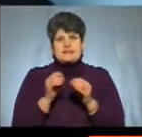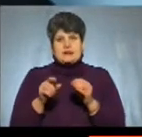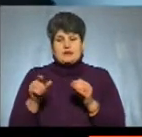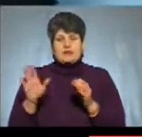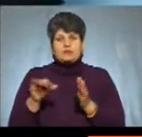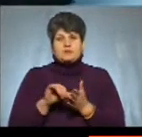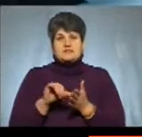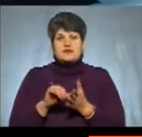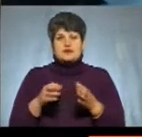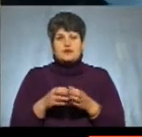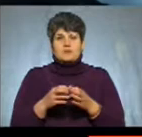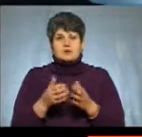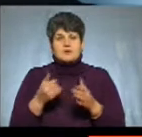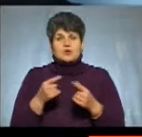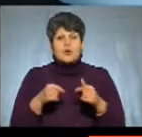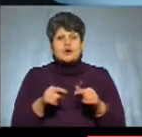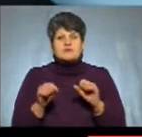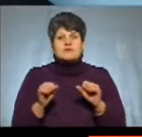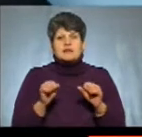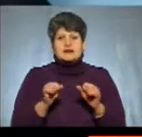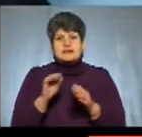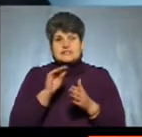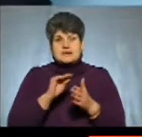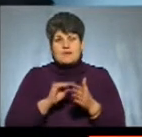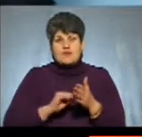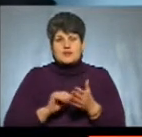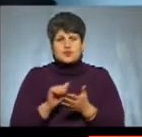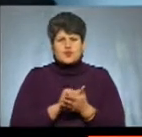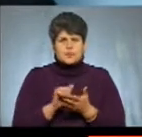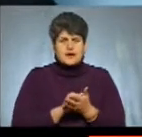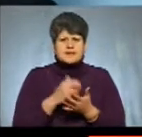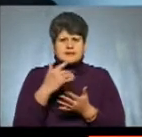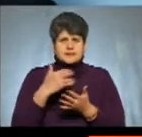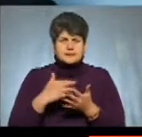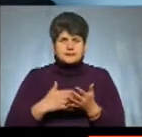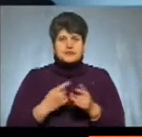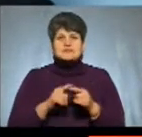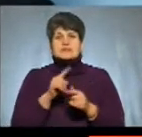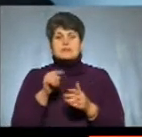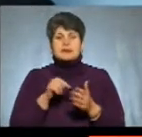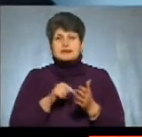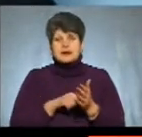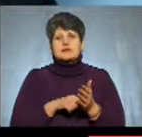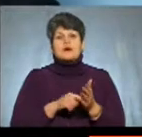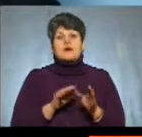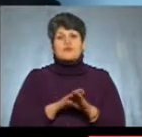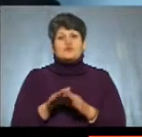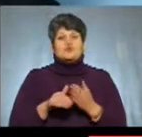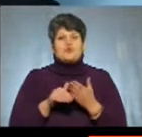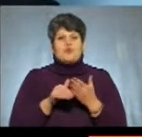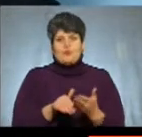представляти громаду перед органами влади, які заповнюють відповідні документи. В цих питаннях тут повністю допоможе